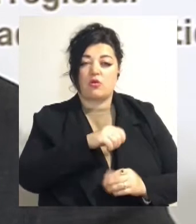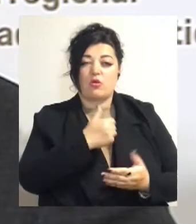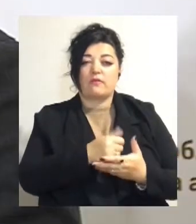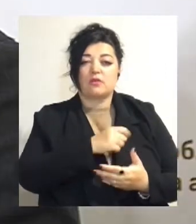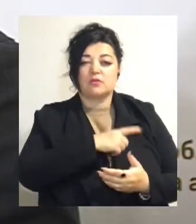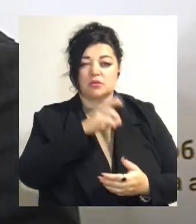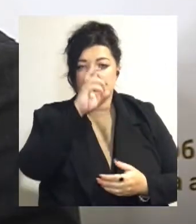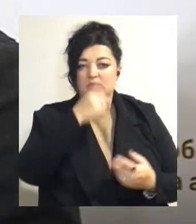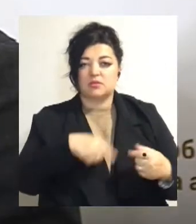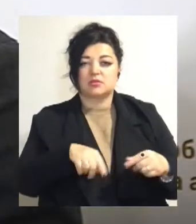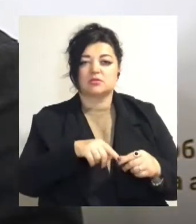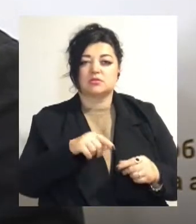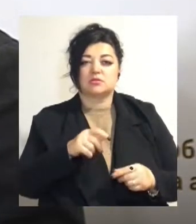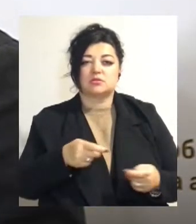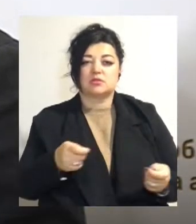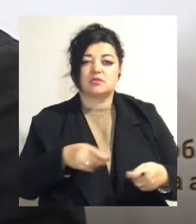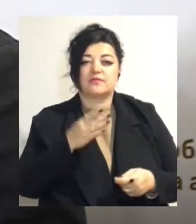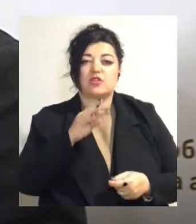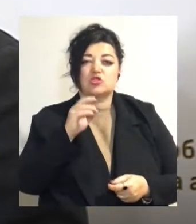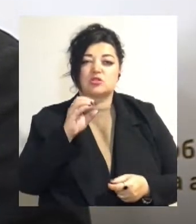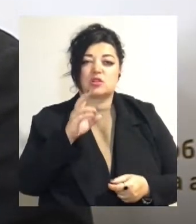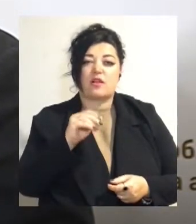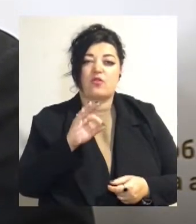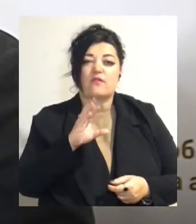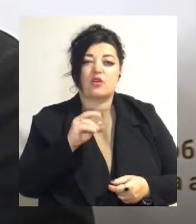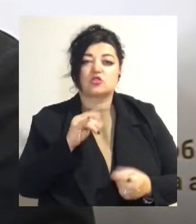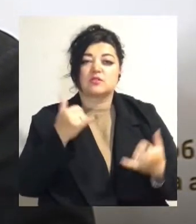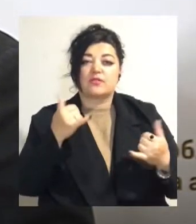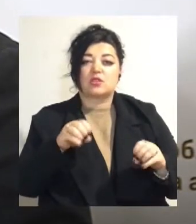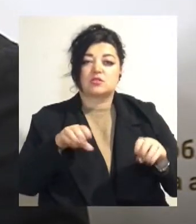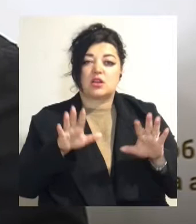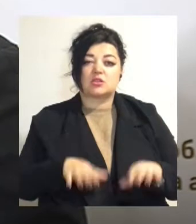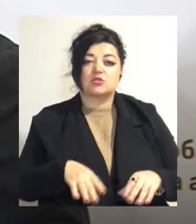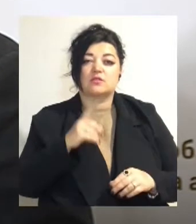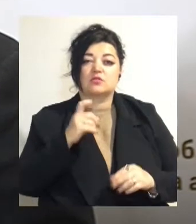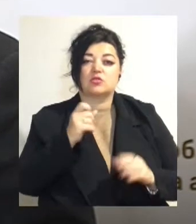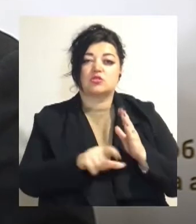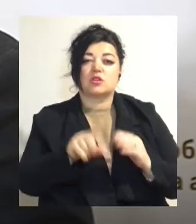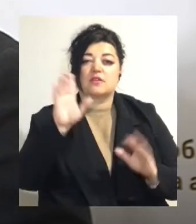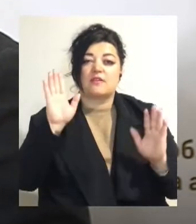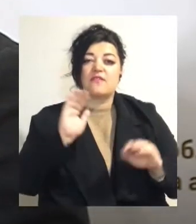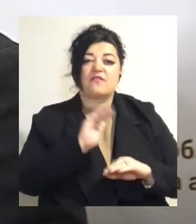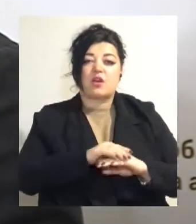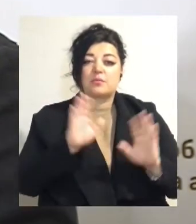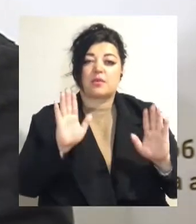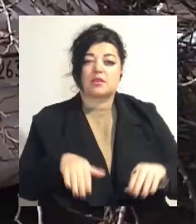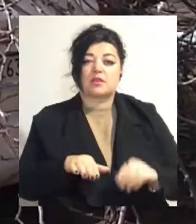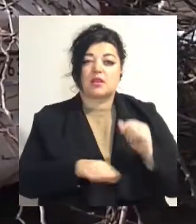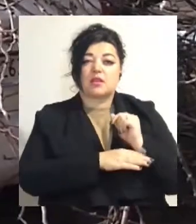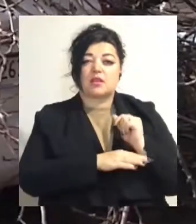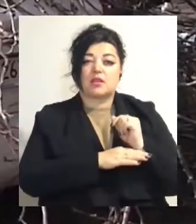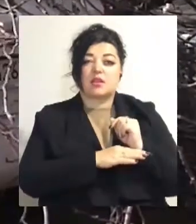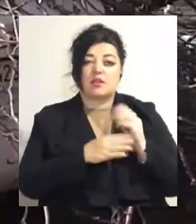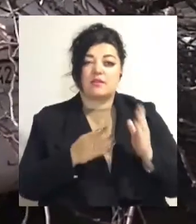Овечкін. Всього на території Одеської області зареєстровано 161 факт падіння дерев та одного білборду.